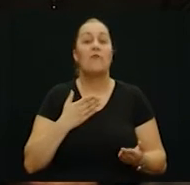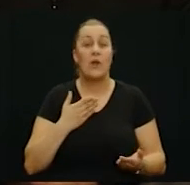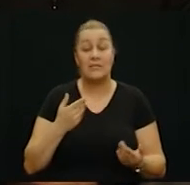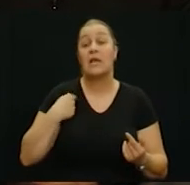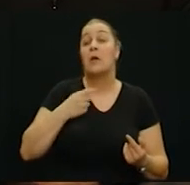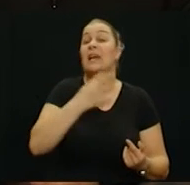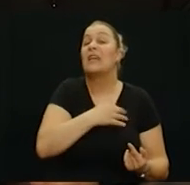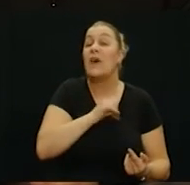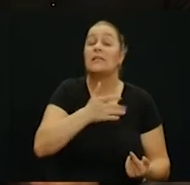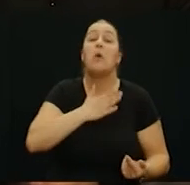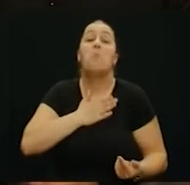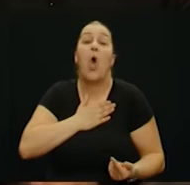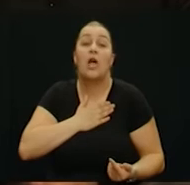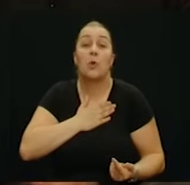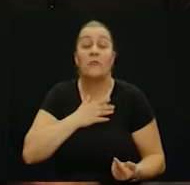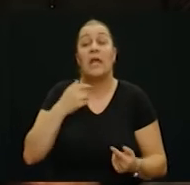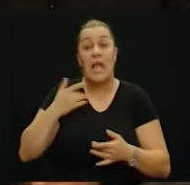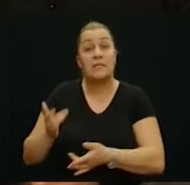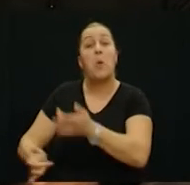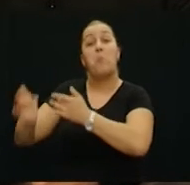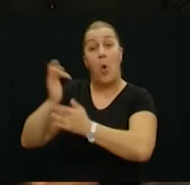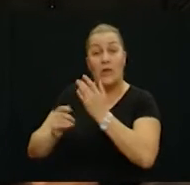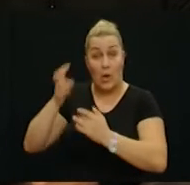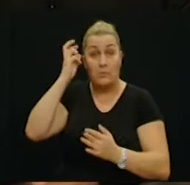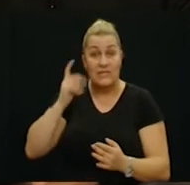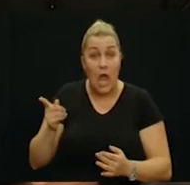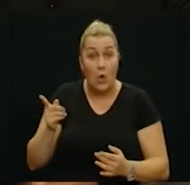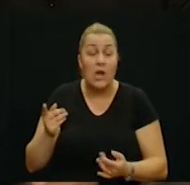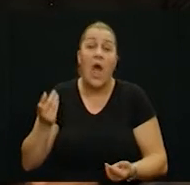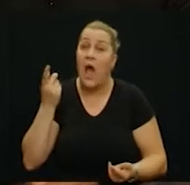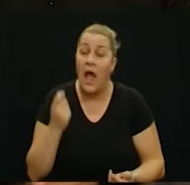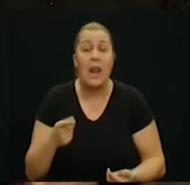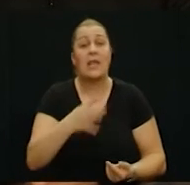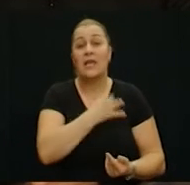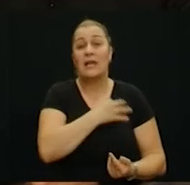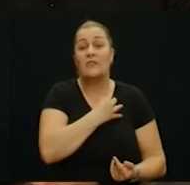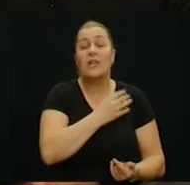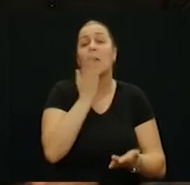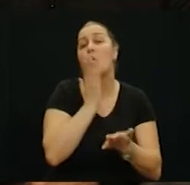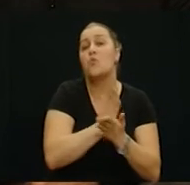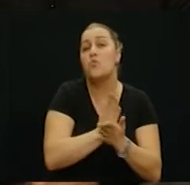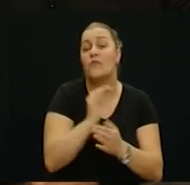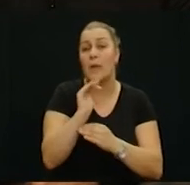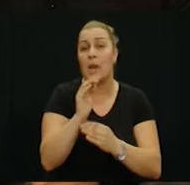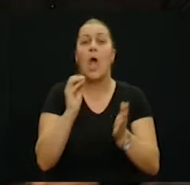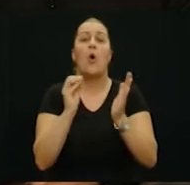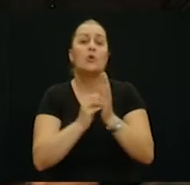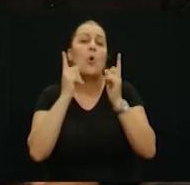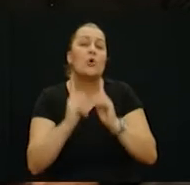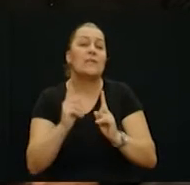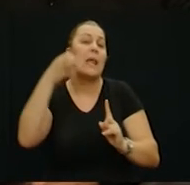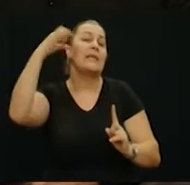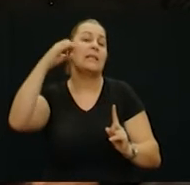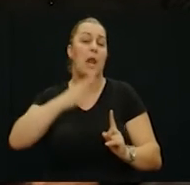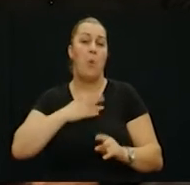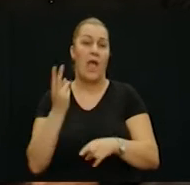Hrvatska je moja domovina, ja sam porijeklom, odakle sam porijeklom, međutim, Hrvatska je uvijek bila i za